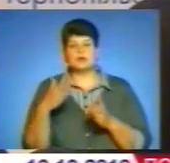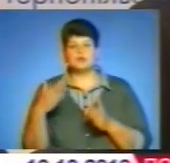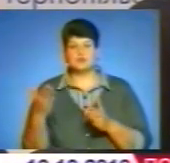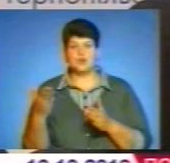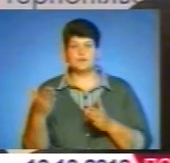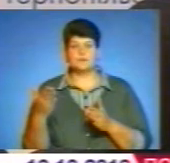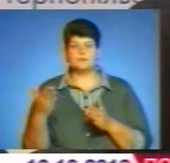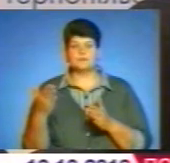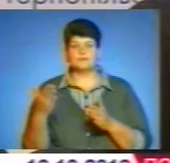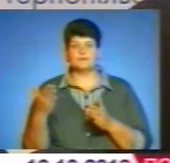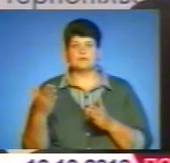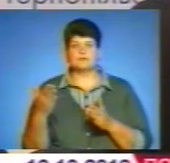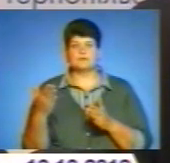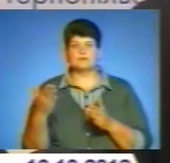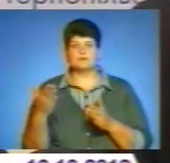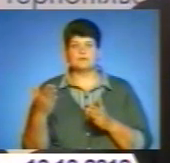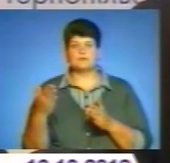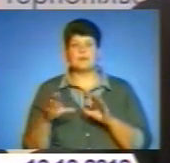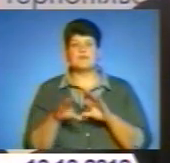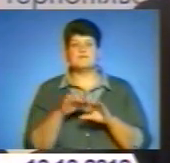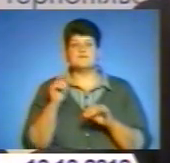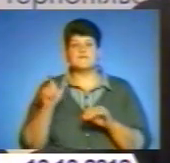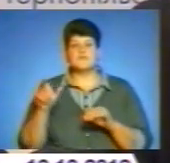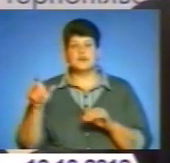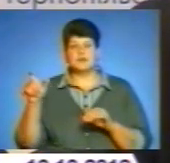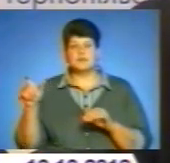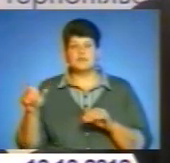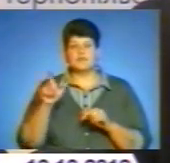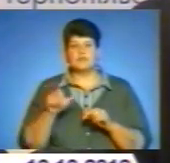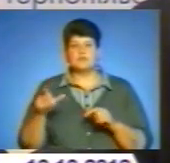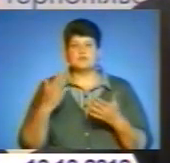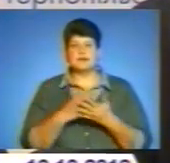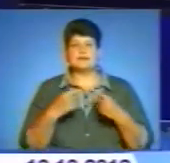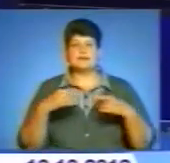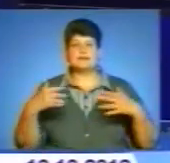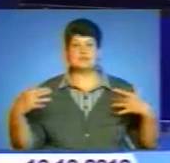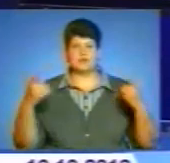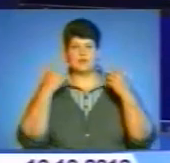є добрим хромом. І важливо з точки зору